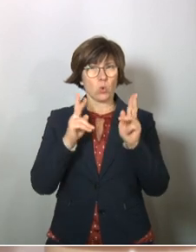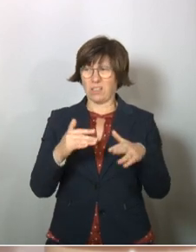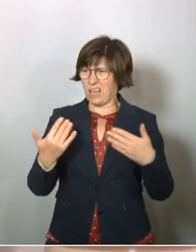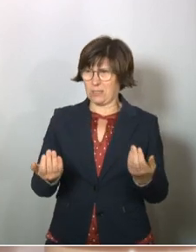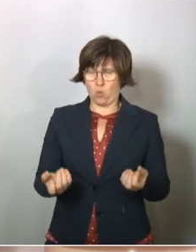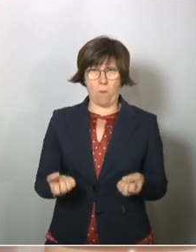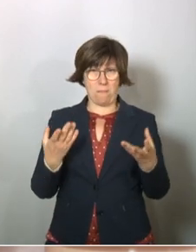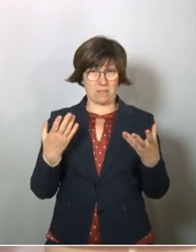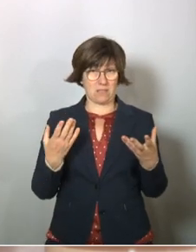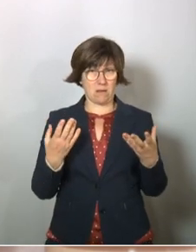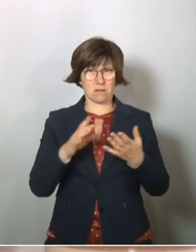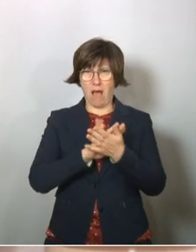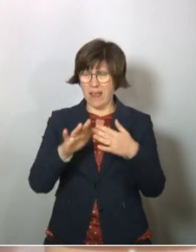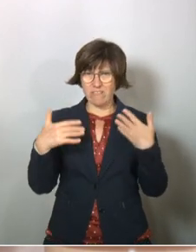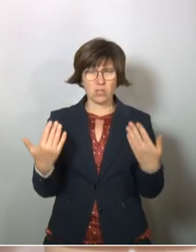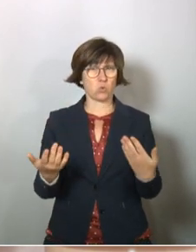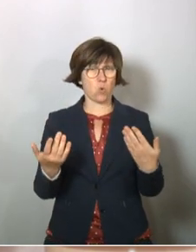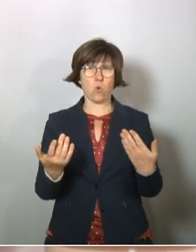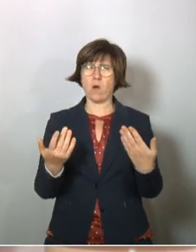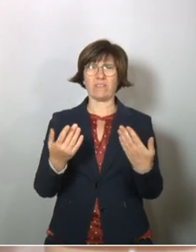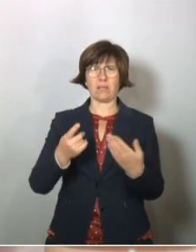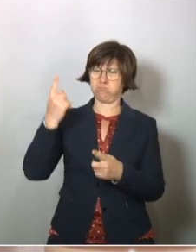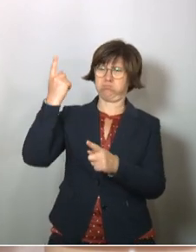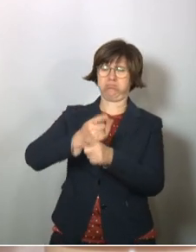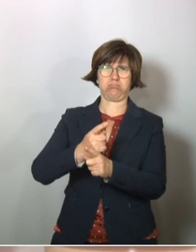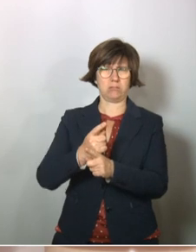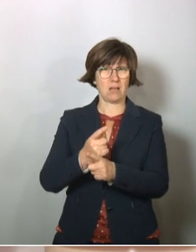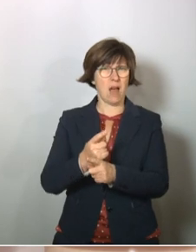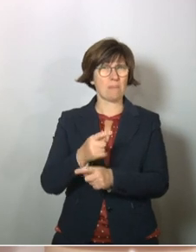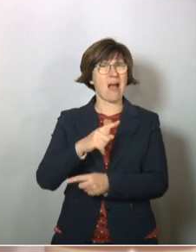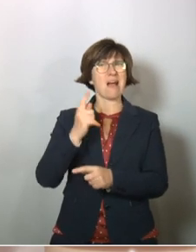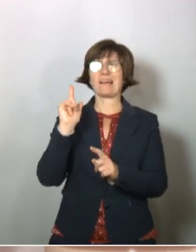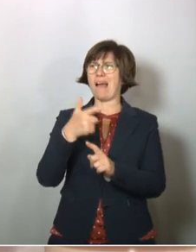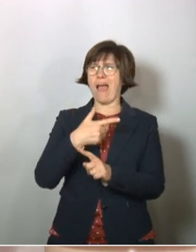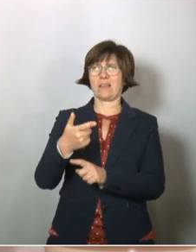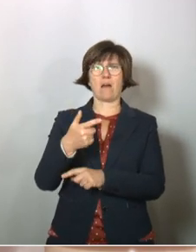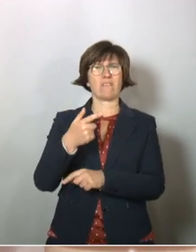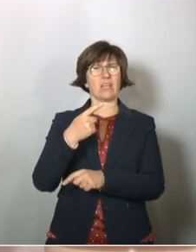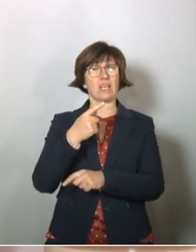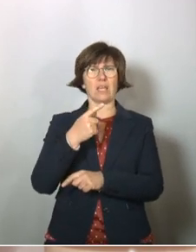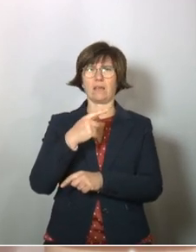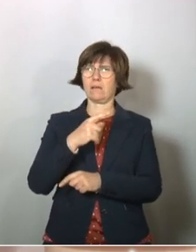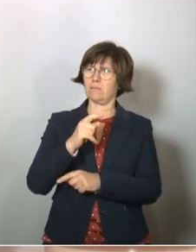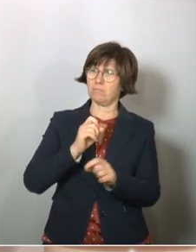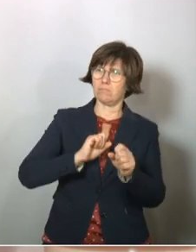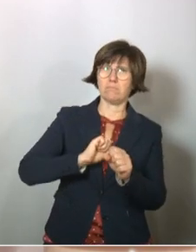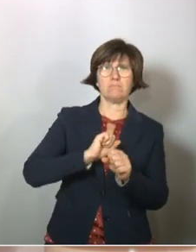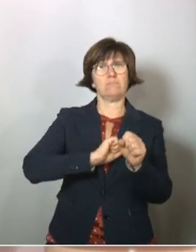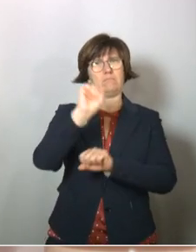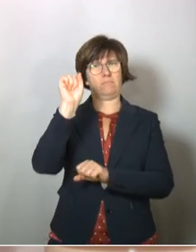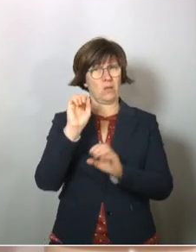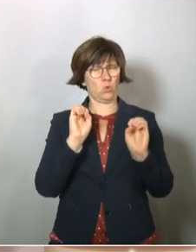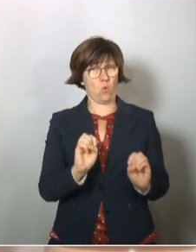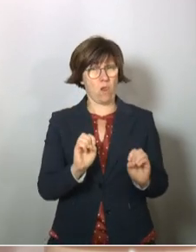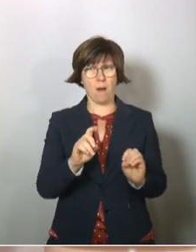stattgefunden hat, einfach so, per Ordre de Mufti, ist aber nicht etwas, was man einfach so wegwischen kann.